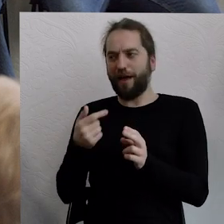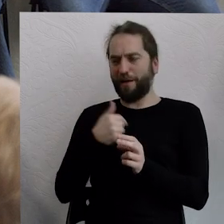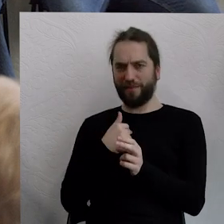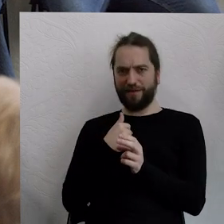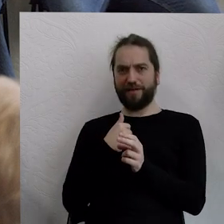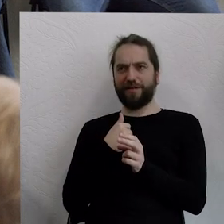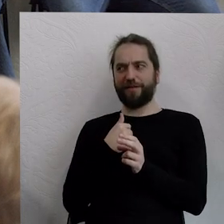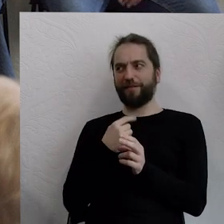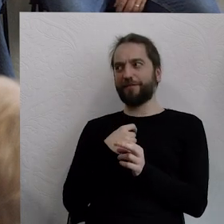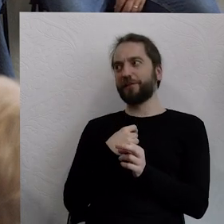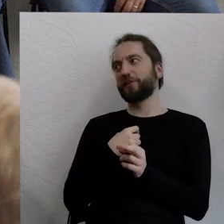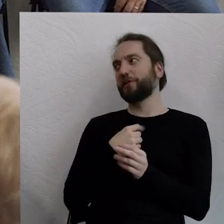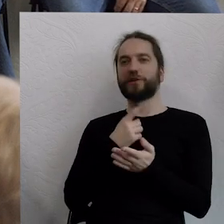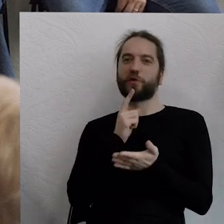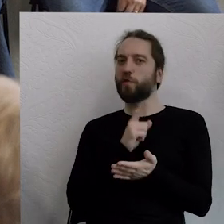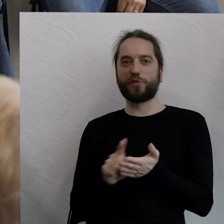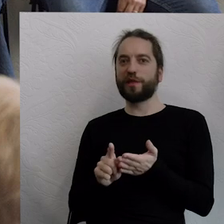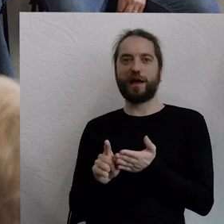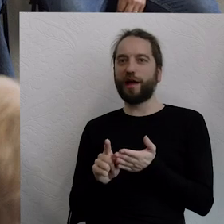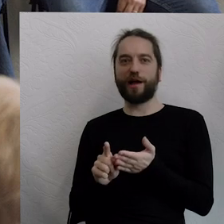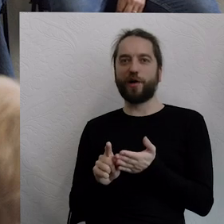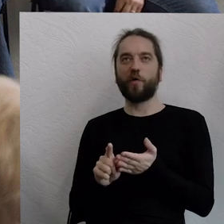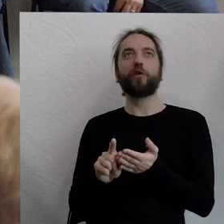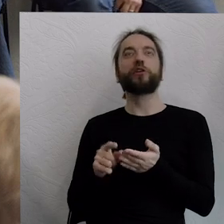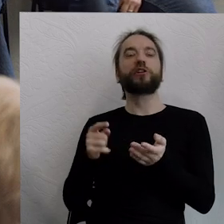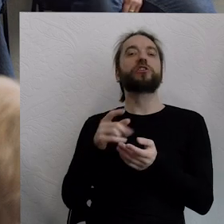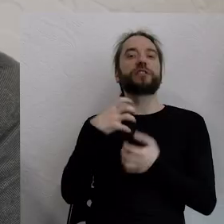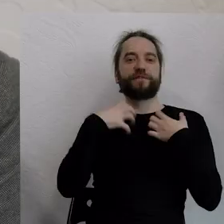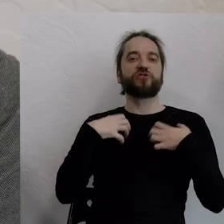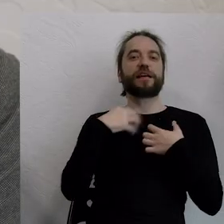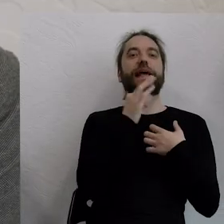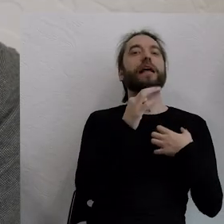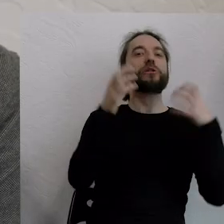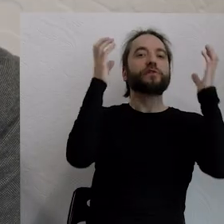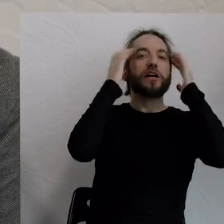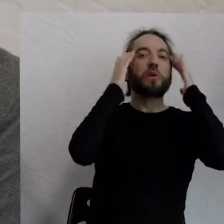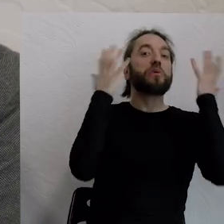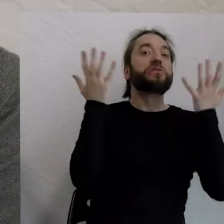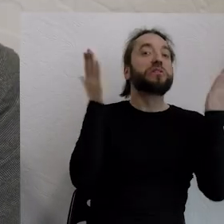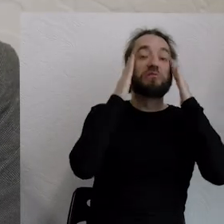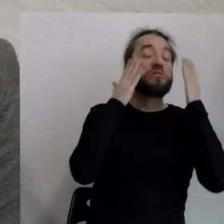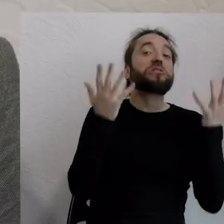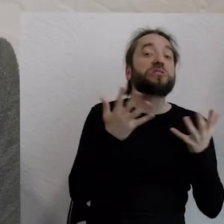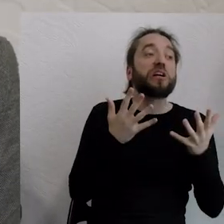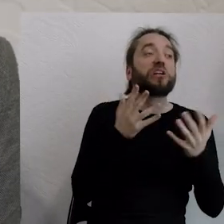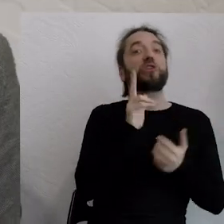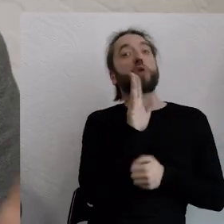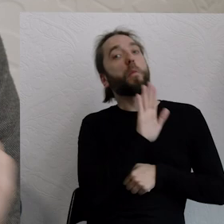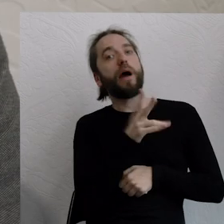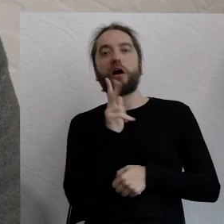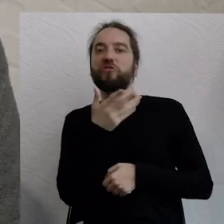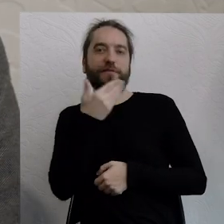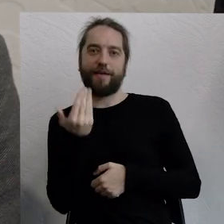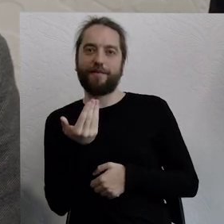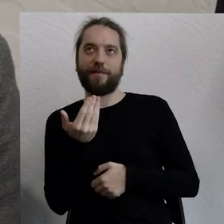etapie, kurczę, nie udało nam się ustalić, gdzie jest świadomość zwierząt. I które je mają, które nie. Dlatego ta